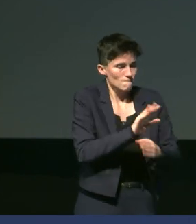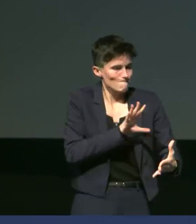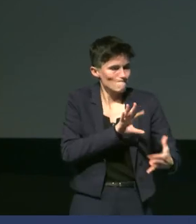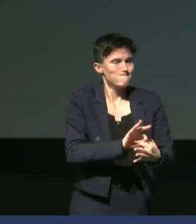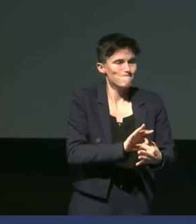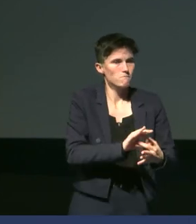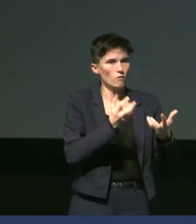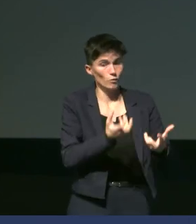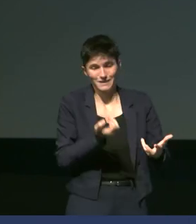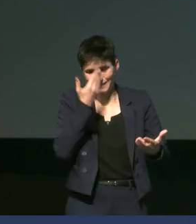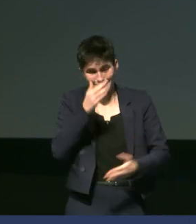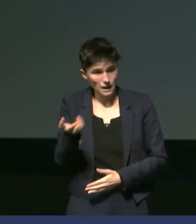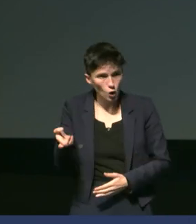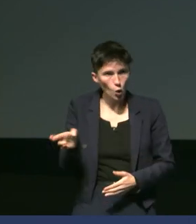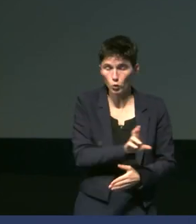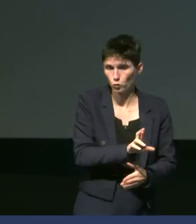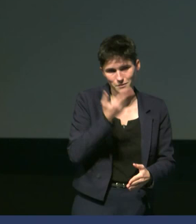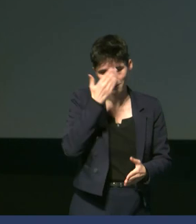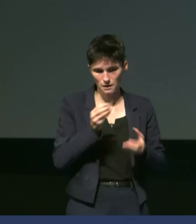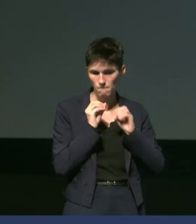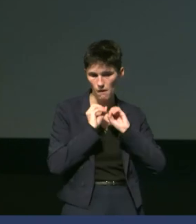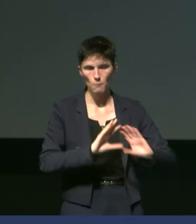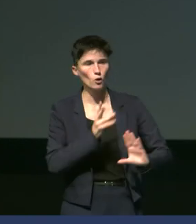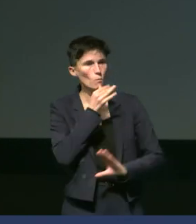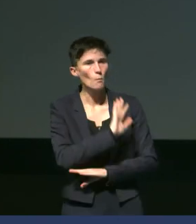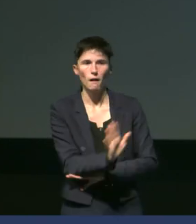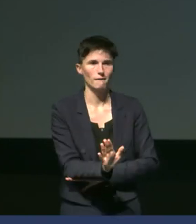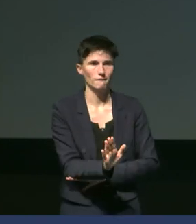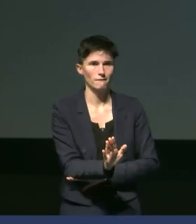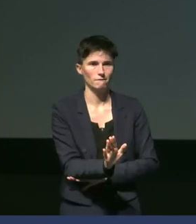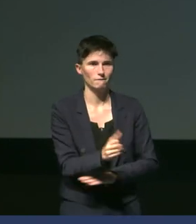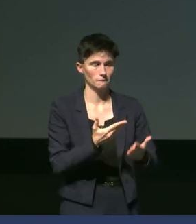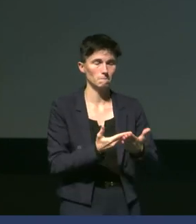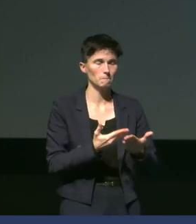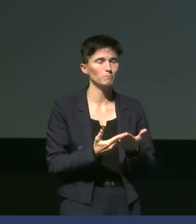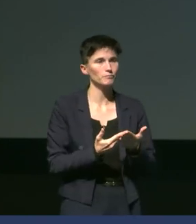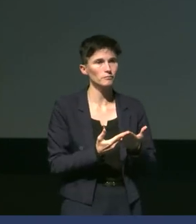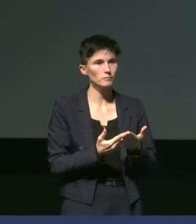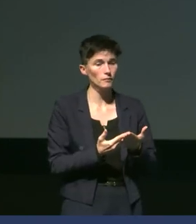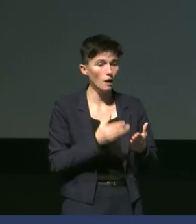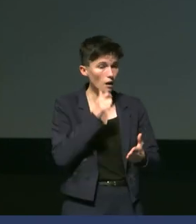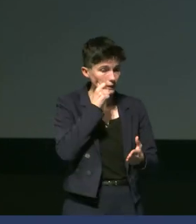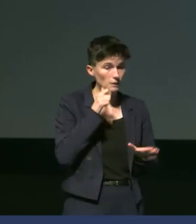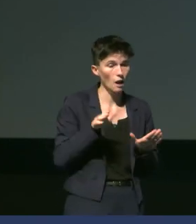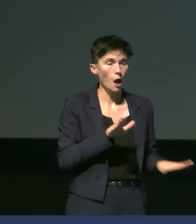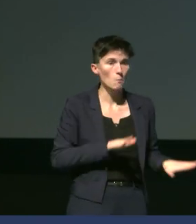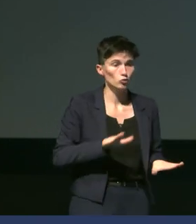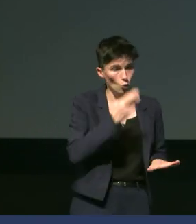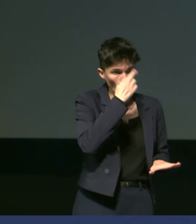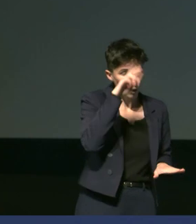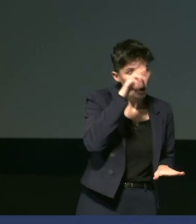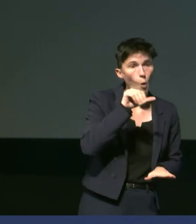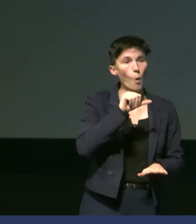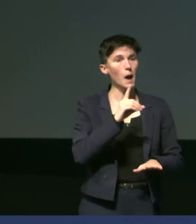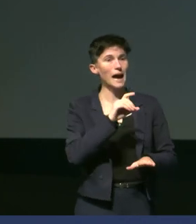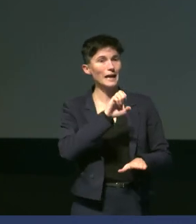on sait qu vont retourner, on sait qu ne pas abandonner le nid. Voilà, exactement. C'est une espèce qui va être particulièrement, ce sont des espèces manchots royaux, manchots à de vie, qui sont